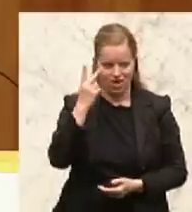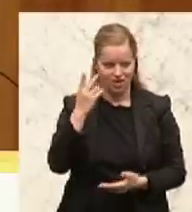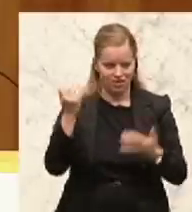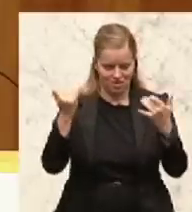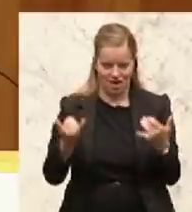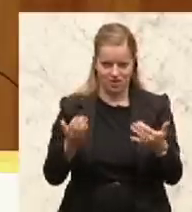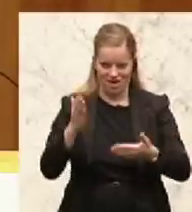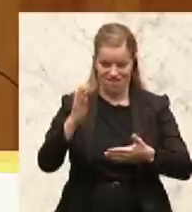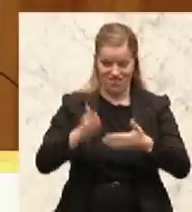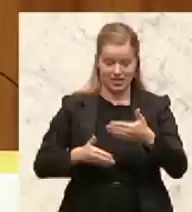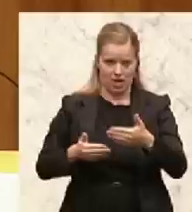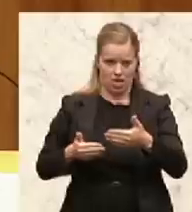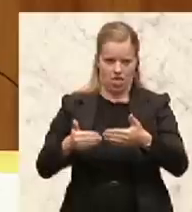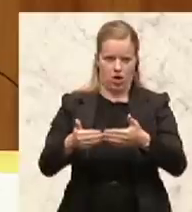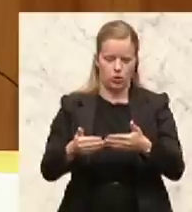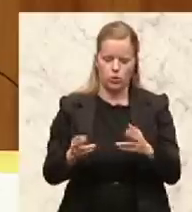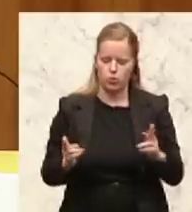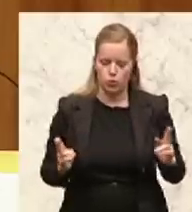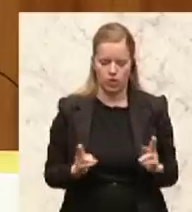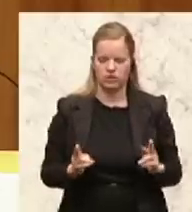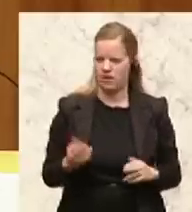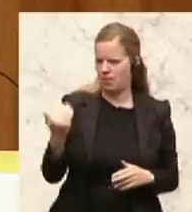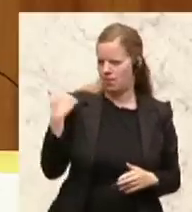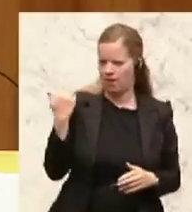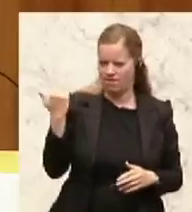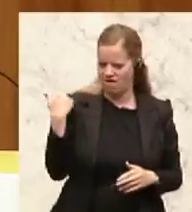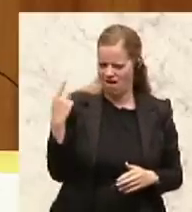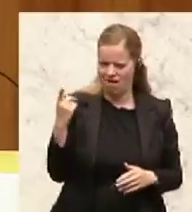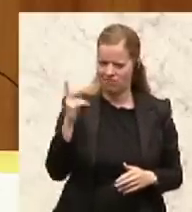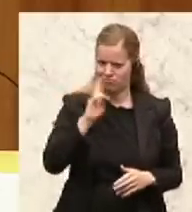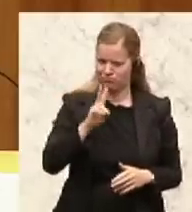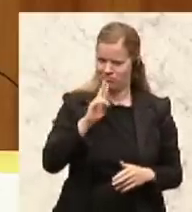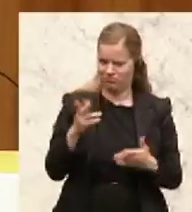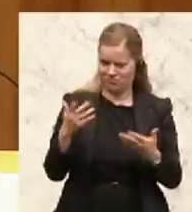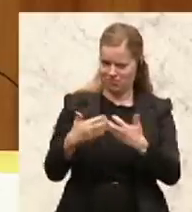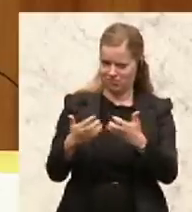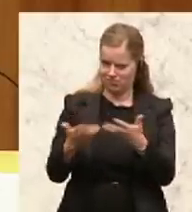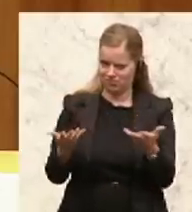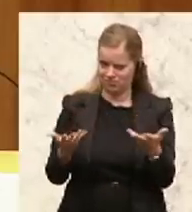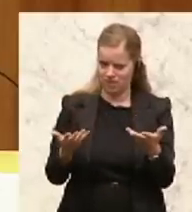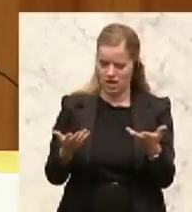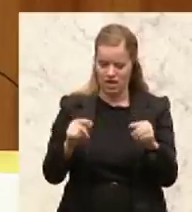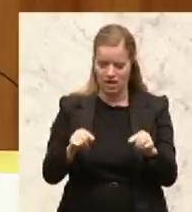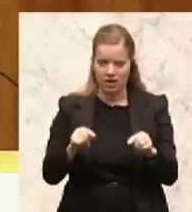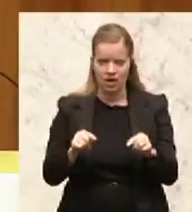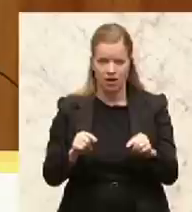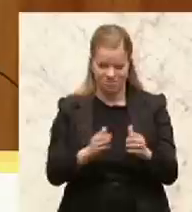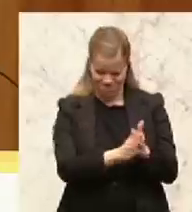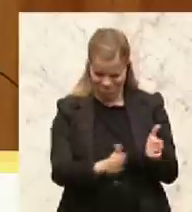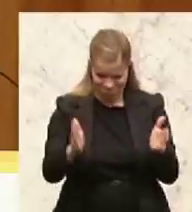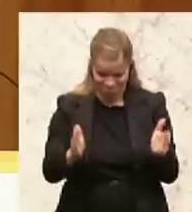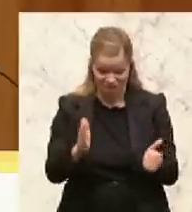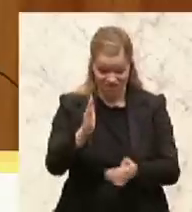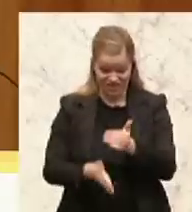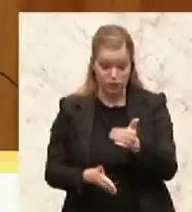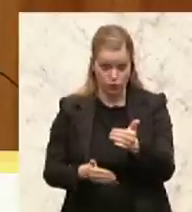gerade so ins Lächerliche gezogen haben, in der kurzen Frist die Abwicklungskonstruktion den Vorteil hat,